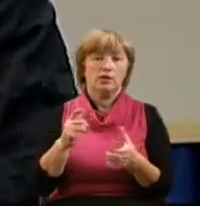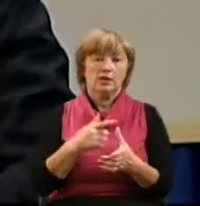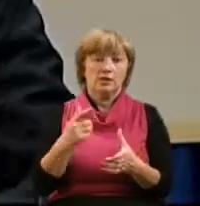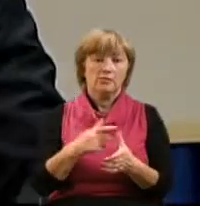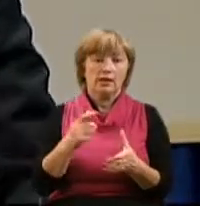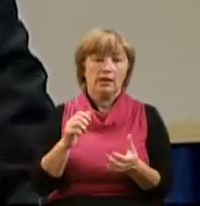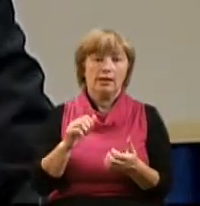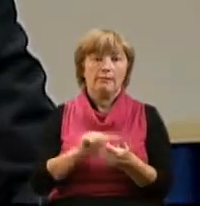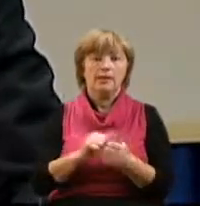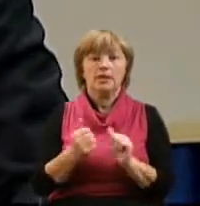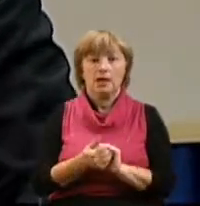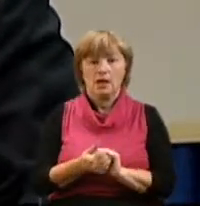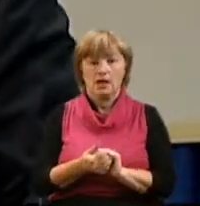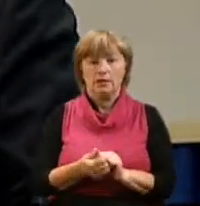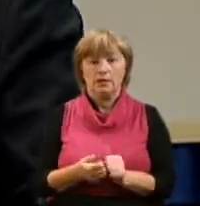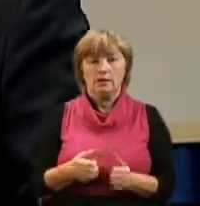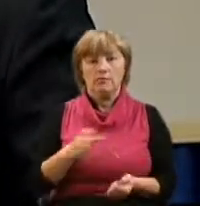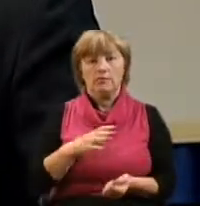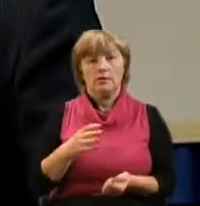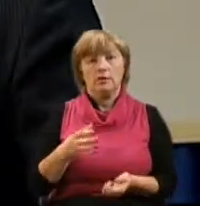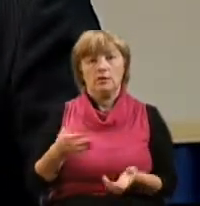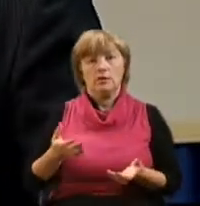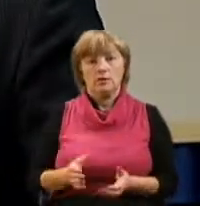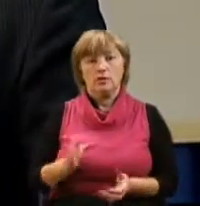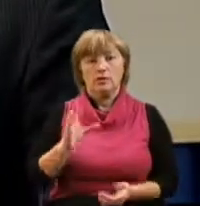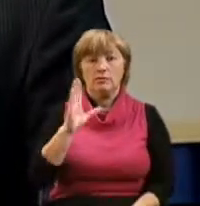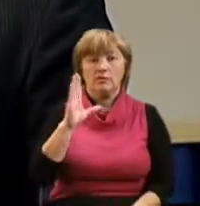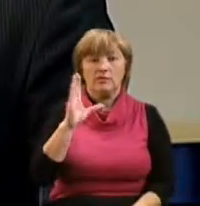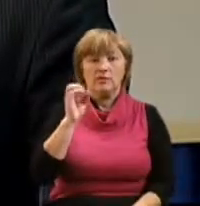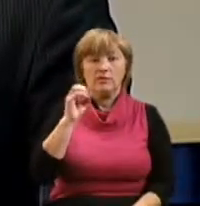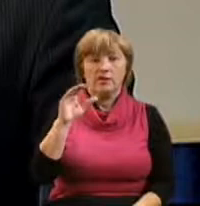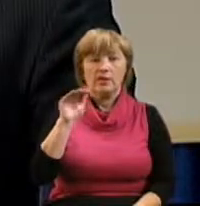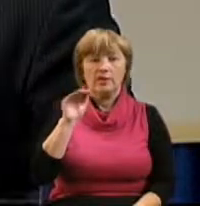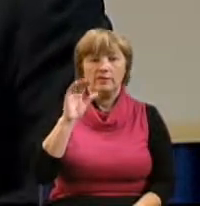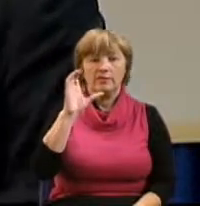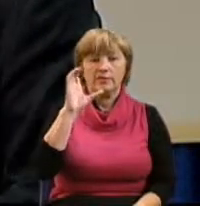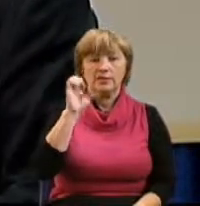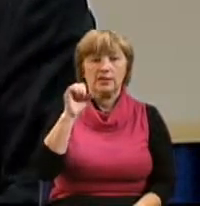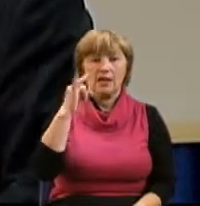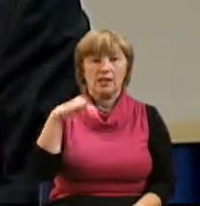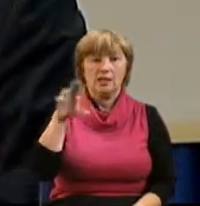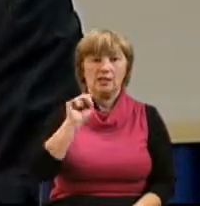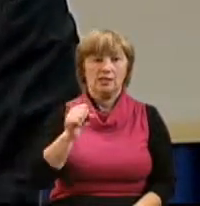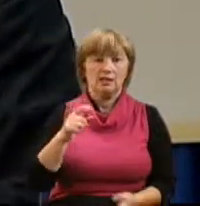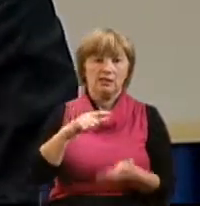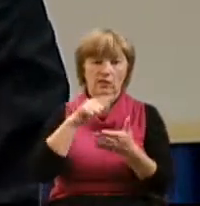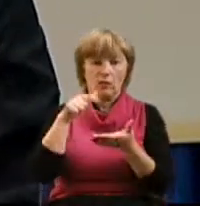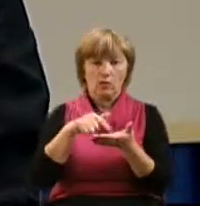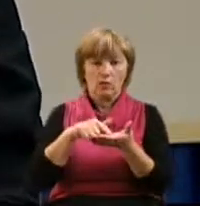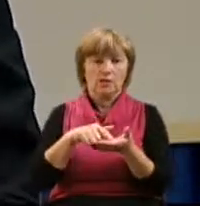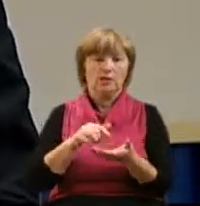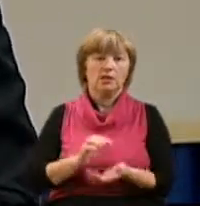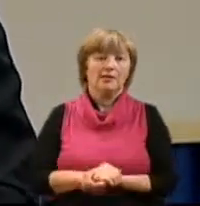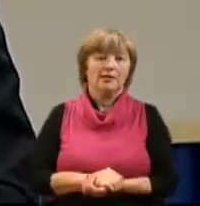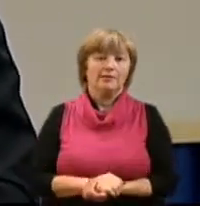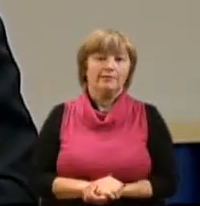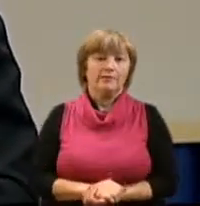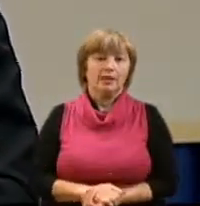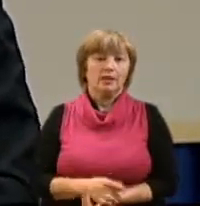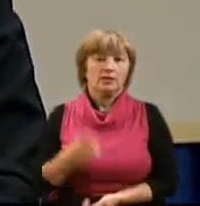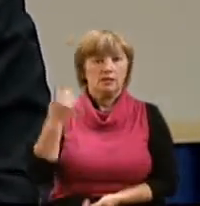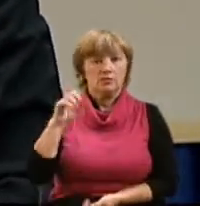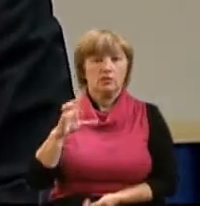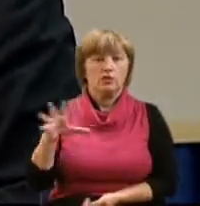Итак, Петр, он был родом из Вевсаиды. И затем мы знаем из Священного Писания, что он